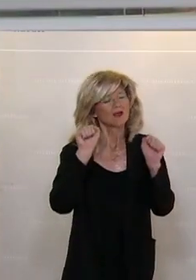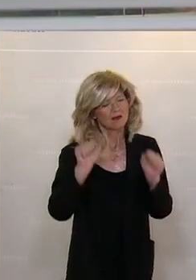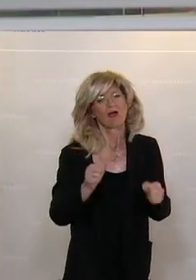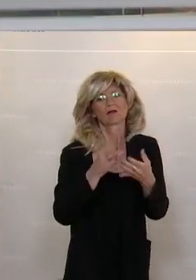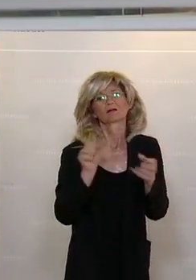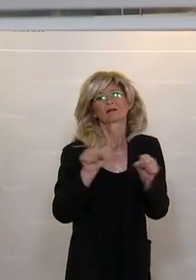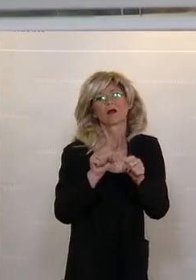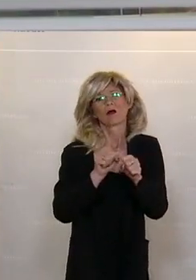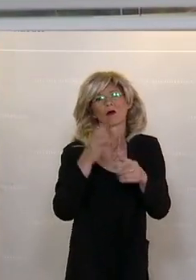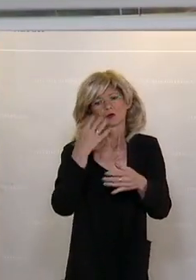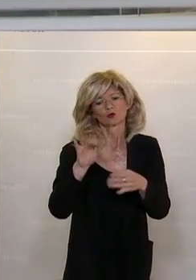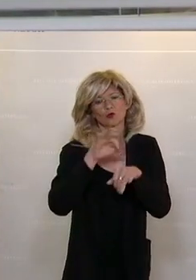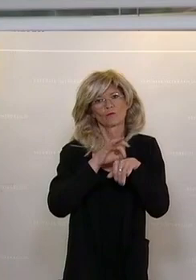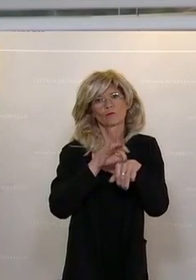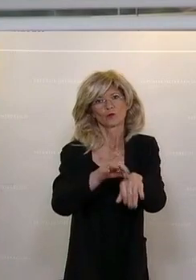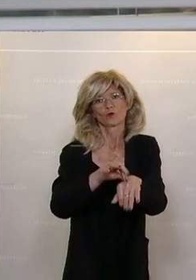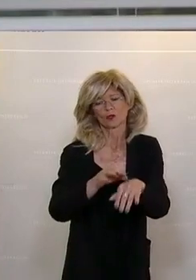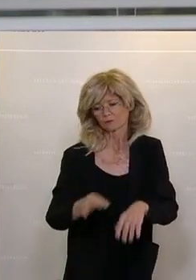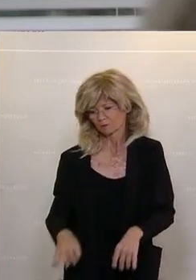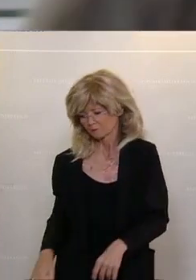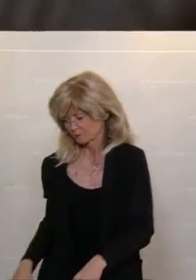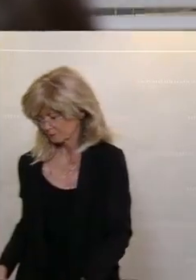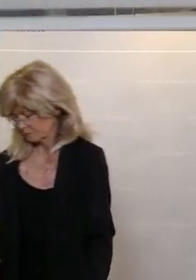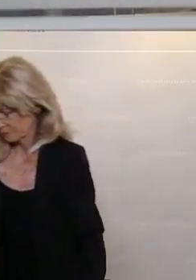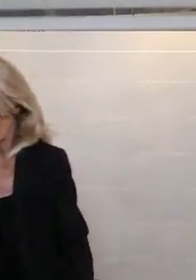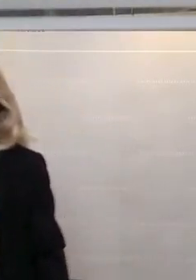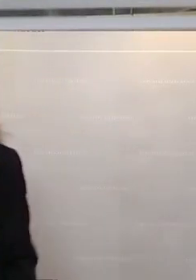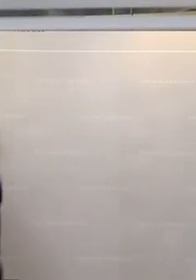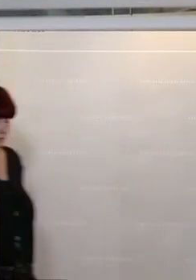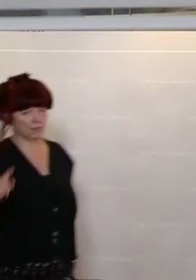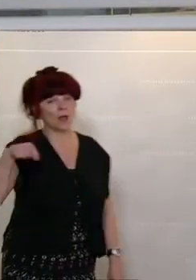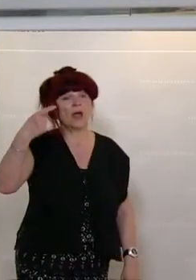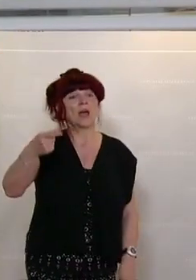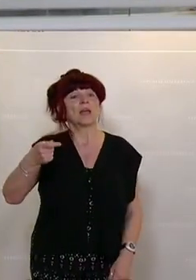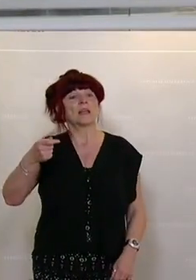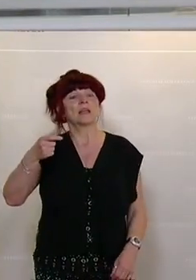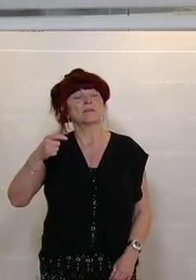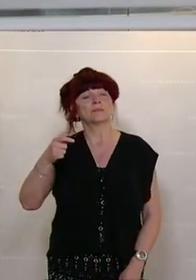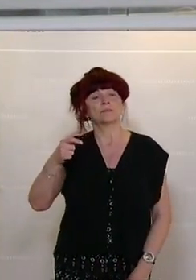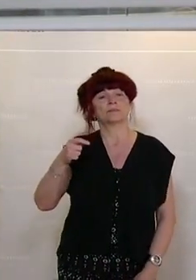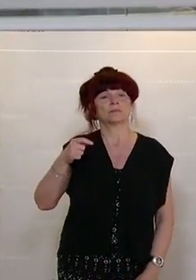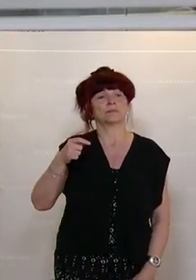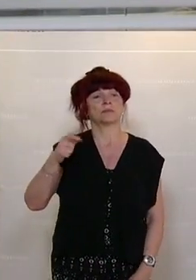Gerd Kaniak war das von der FPÖ. Er ist Gesundheitssprecher seiner Partei und selbstständiger Apotheker.